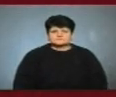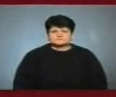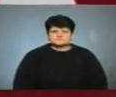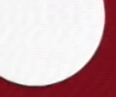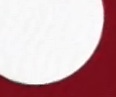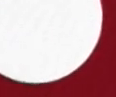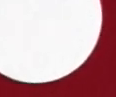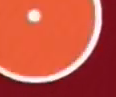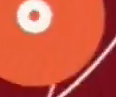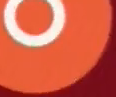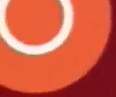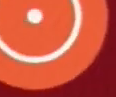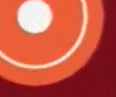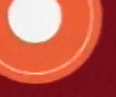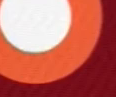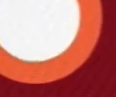Наступне інформаційне.